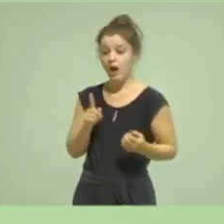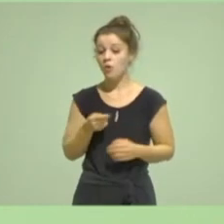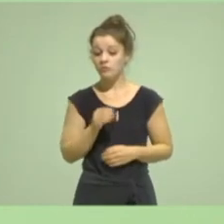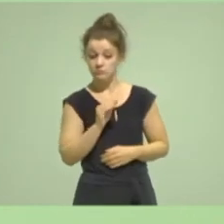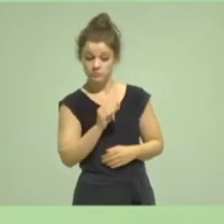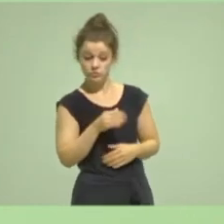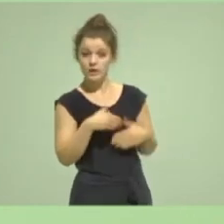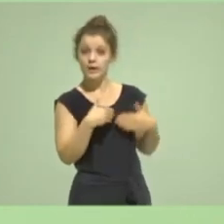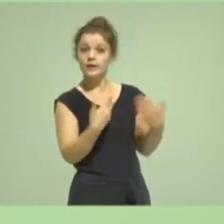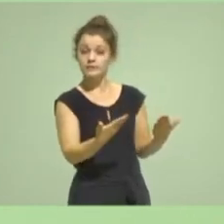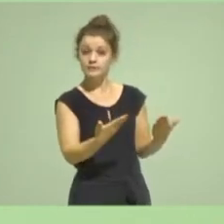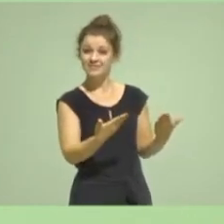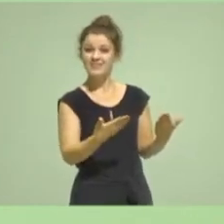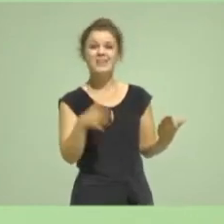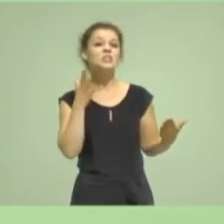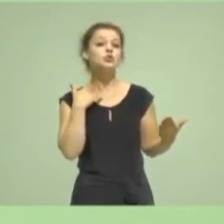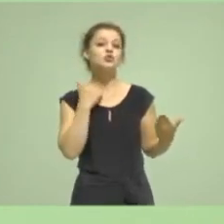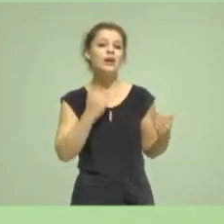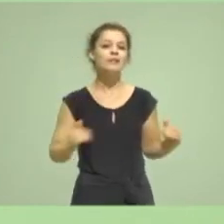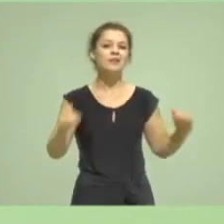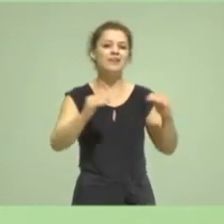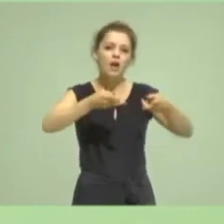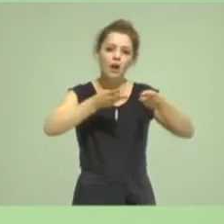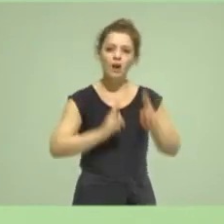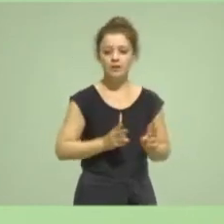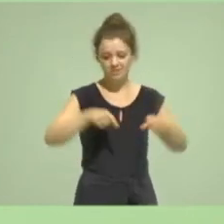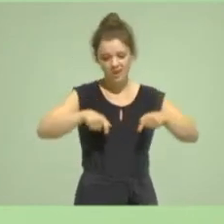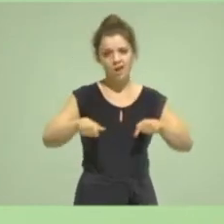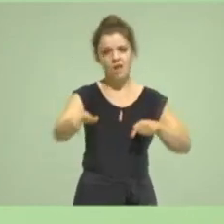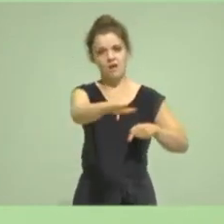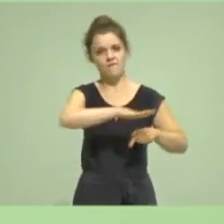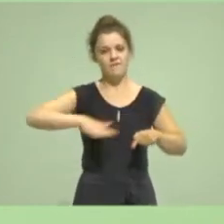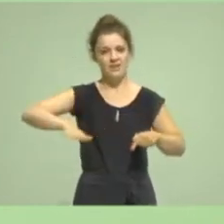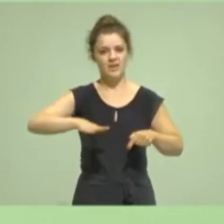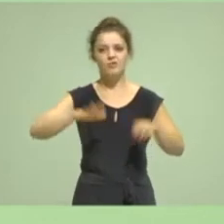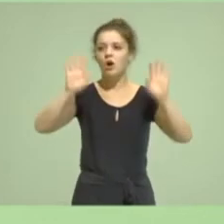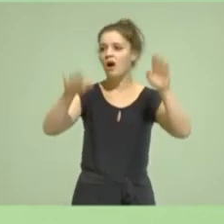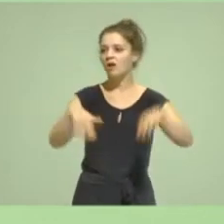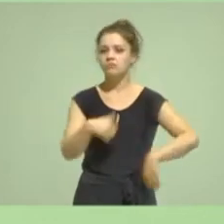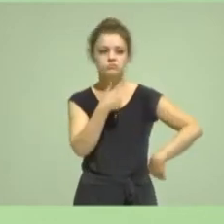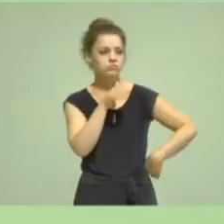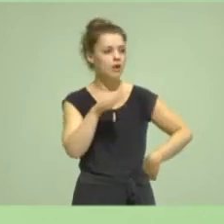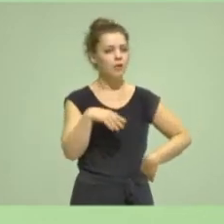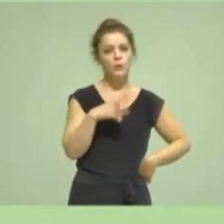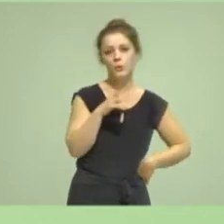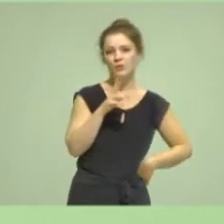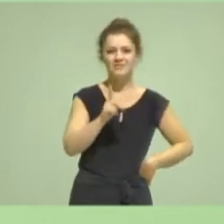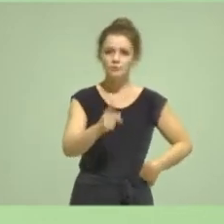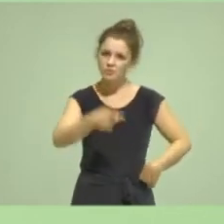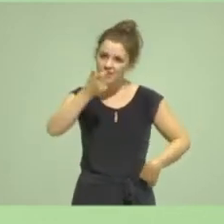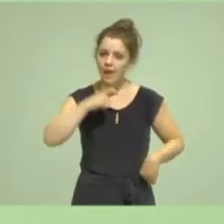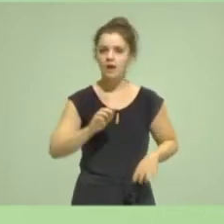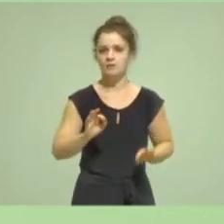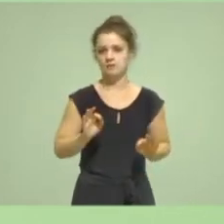dass die Geschlechtergerechtigkeit in Nordrhein-Westfalen mit Ernsthaftigkeit, mit Instrumenten, mit konkreten